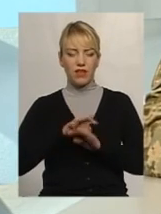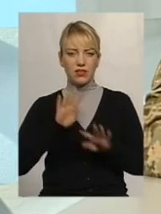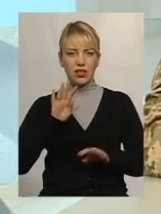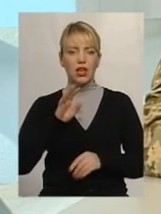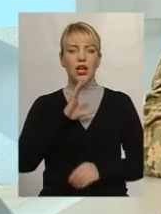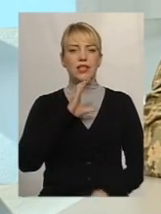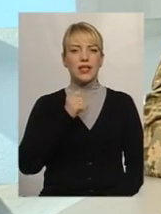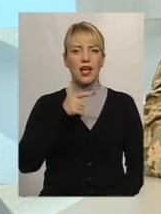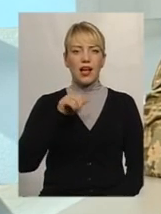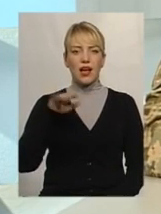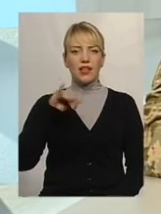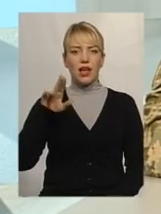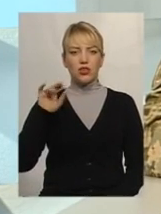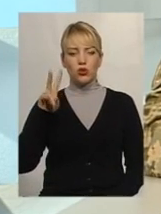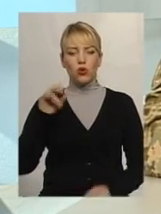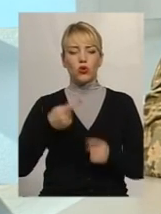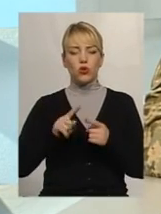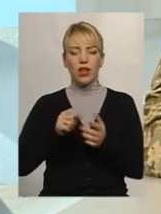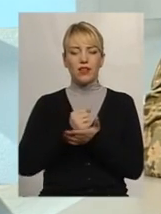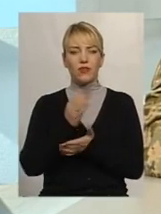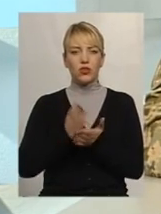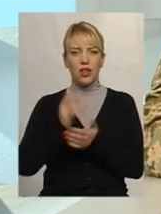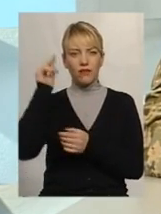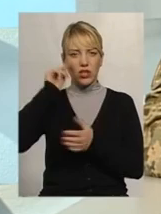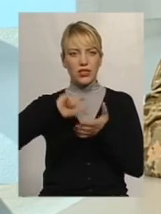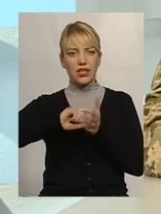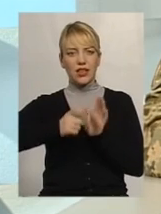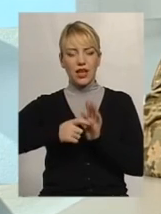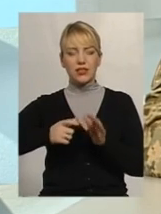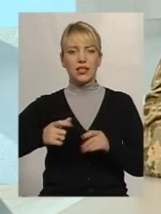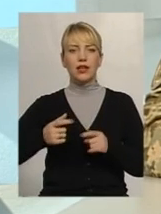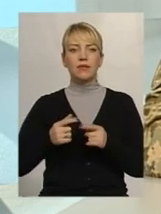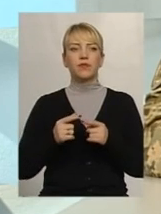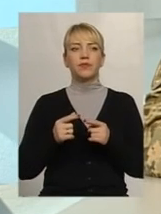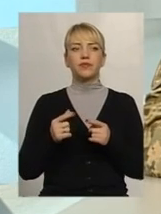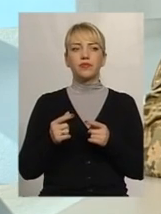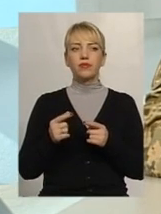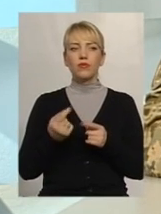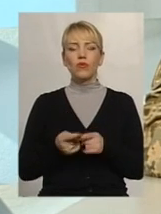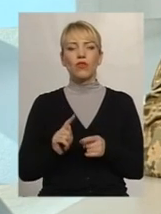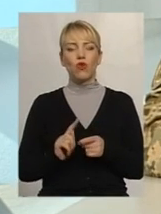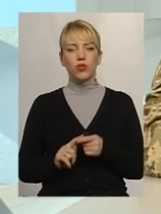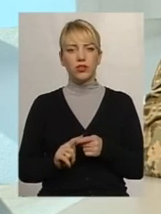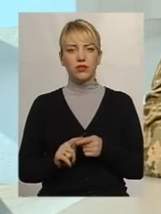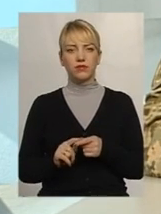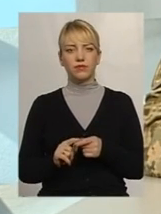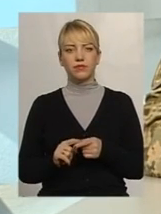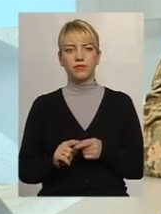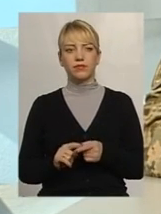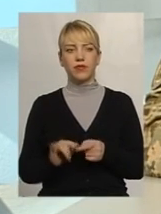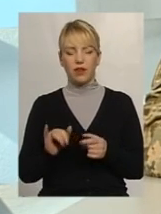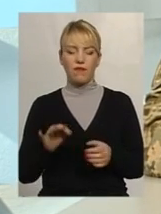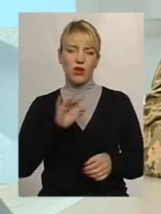та інфраструктура, навчальні класи, аудиторії, поля, вони і